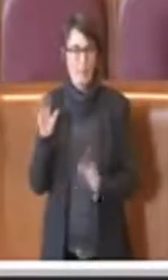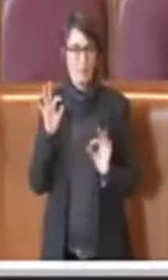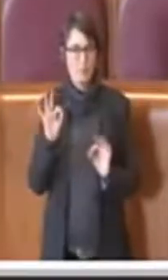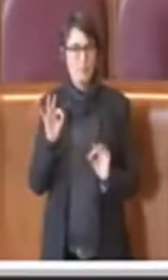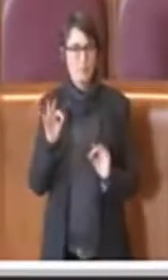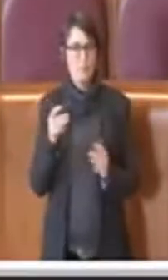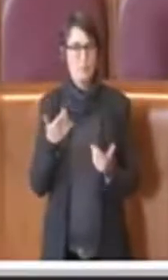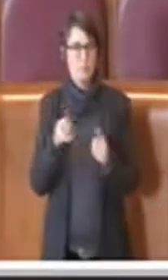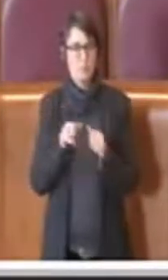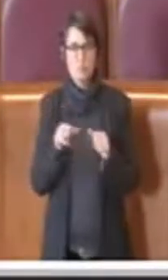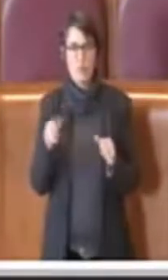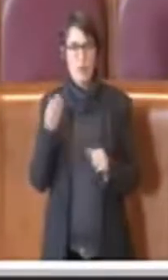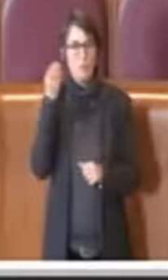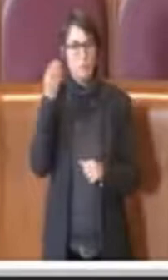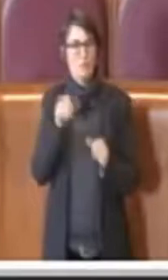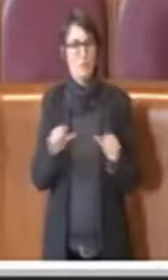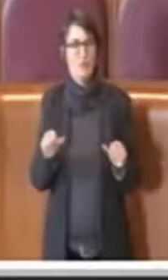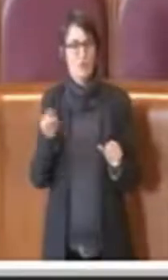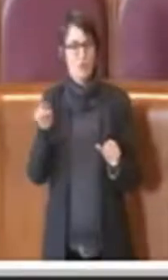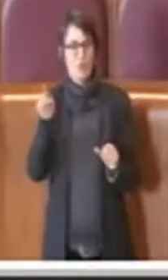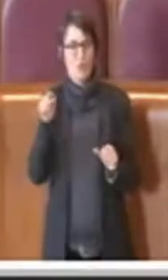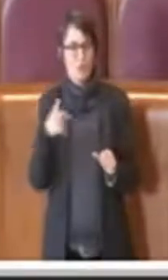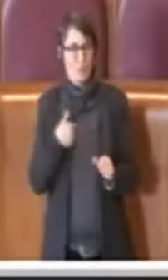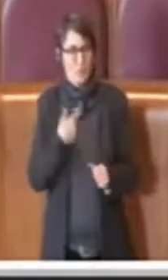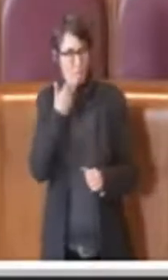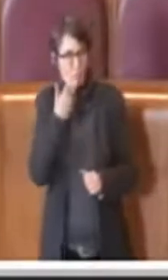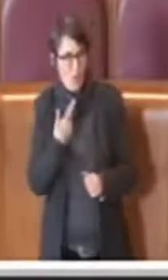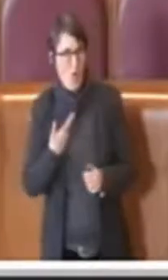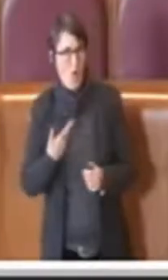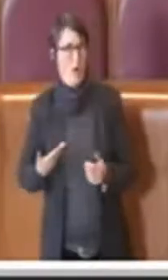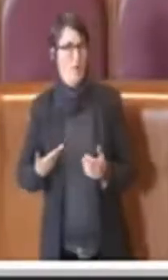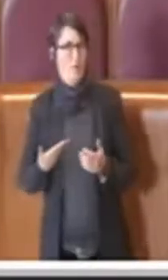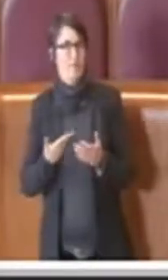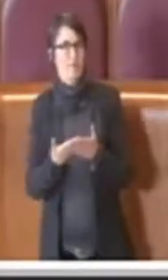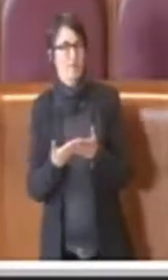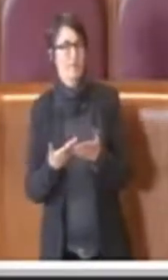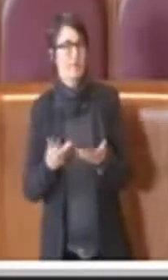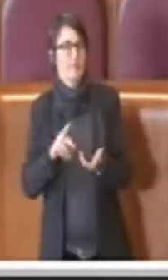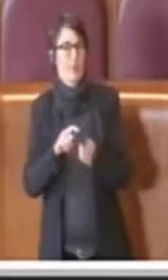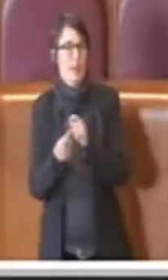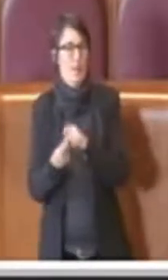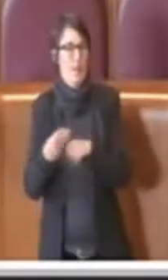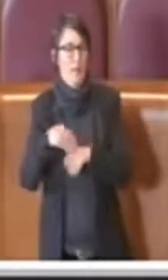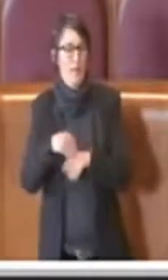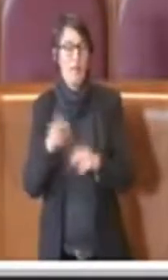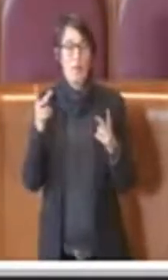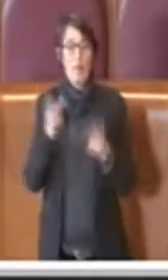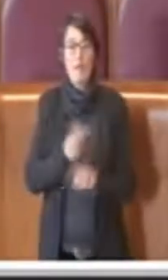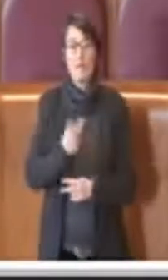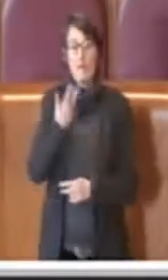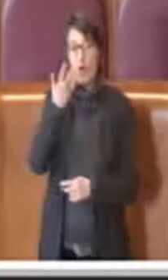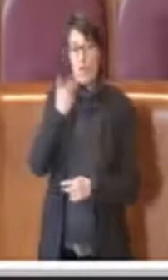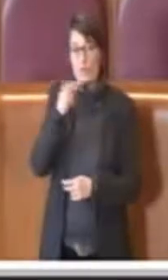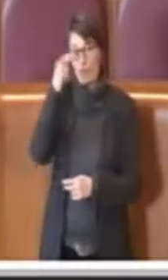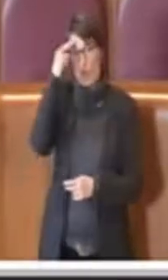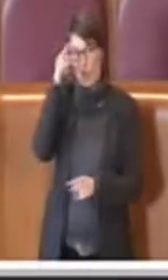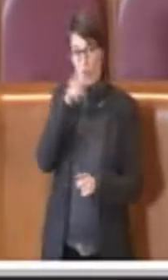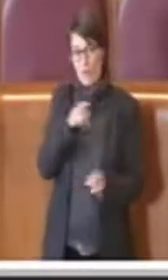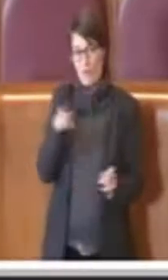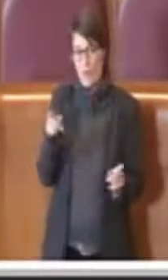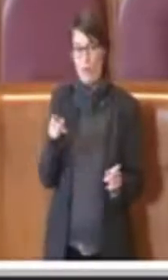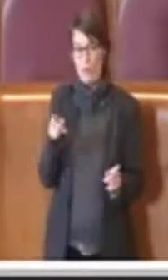l spinto a presentare questo emendamento, ma devo ricordare che laddove vengono